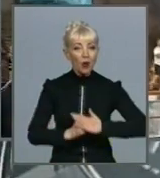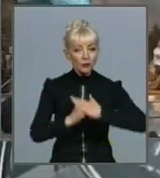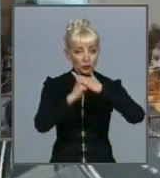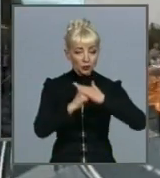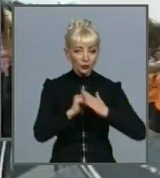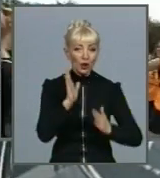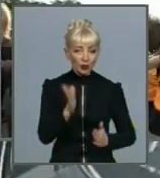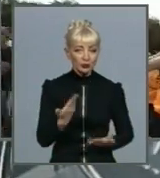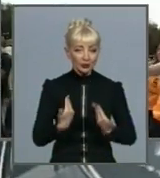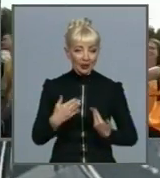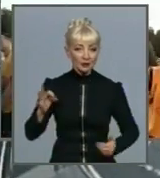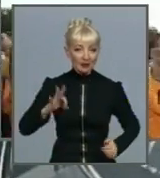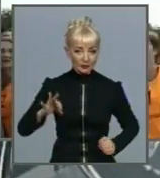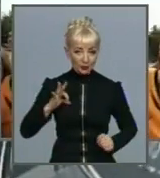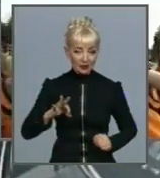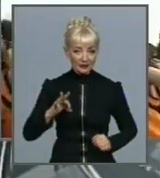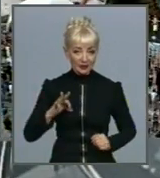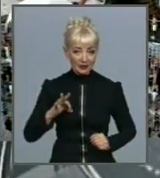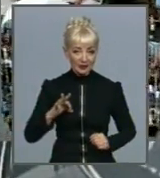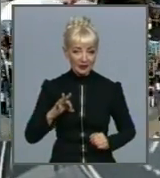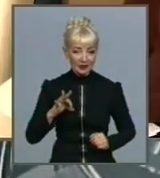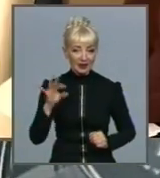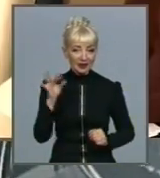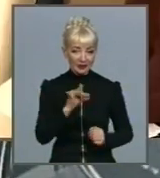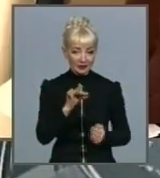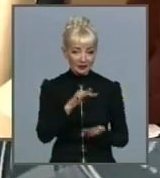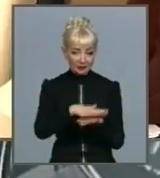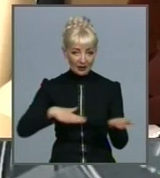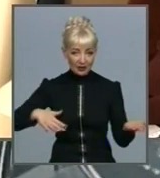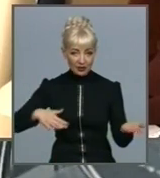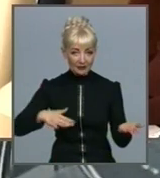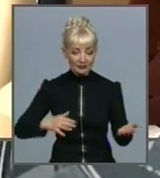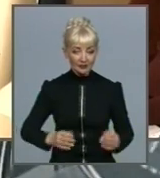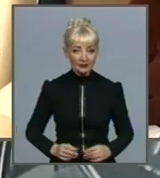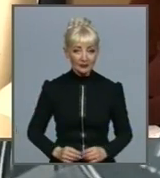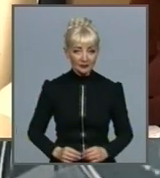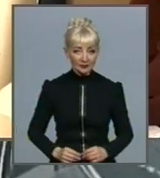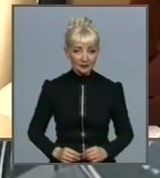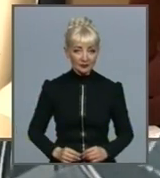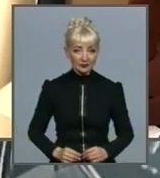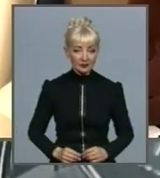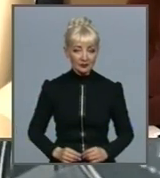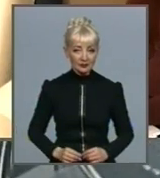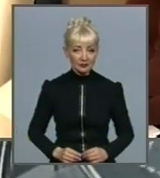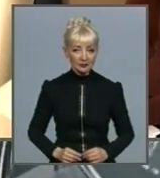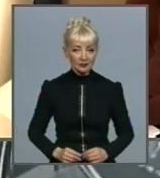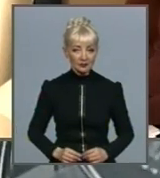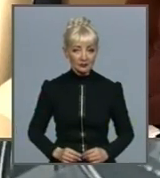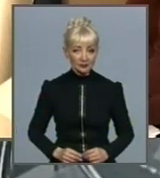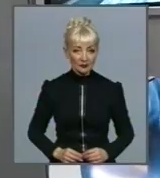гадаю, і усією Україною. Яна Щетиніна та Олег Синицький, Харківські Звістя.